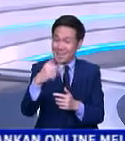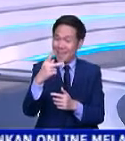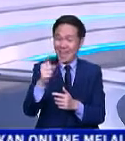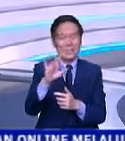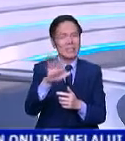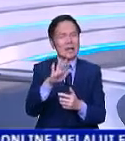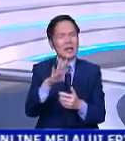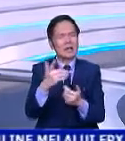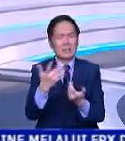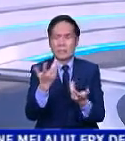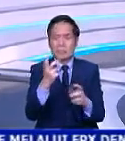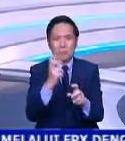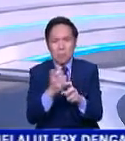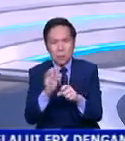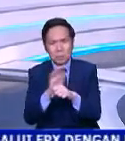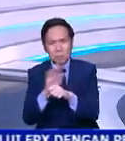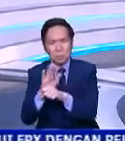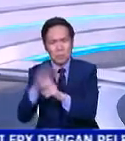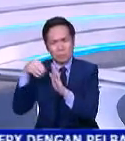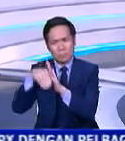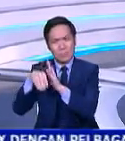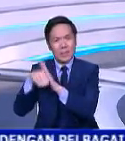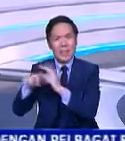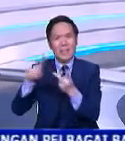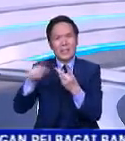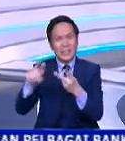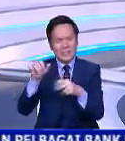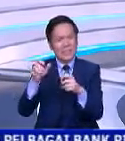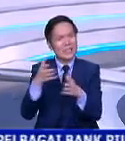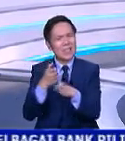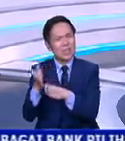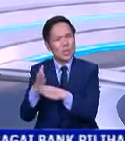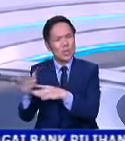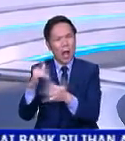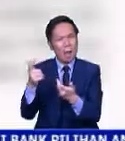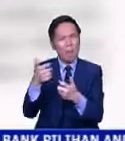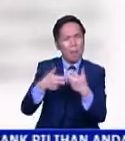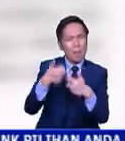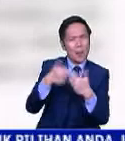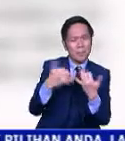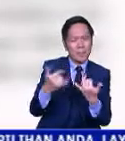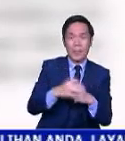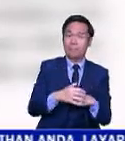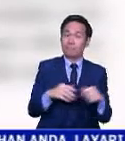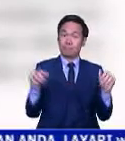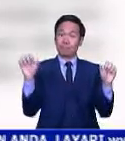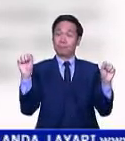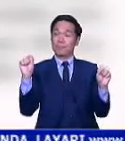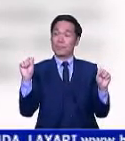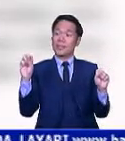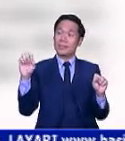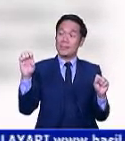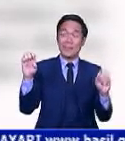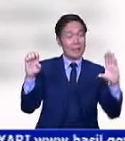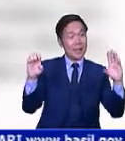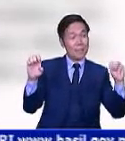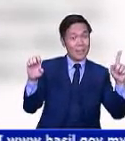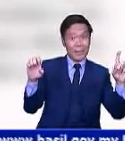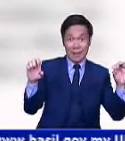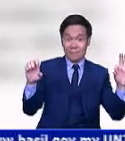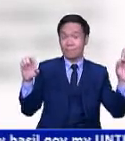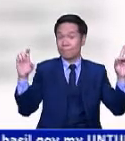yang kurang mendapat perhatian akibat pandemik COVID-19. SME Corp dan MIDF dalam satu kenyataan bersama memaklumkan,